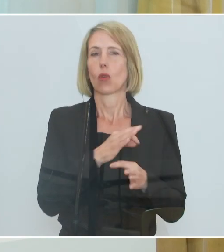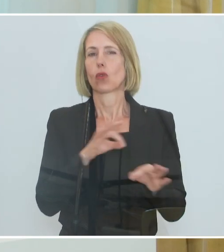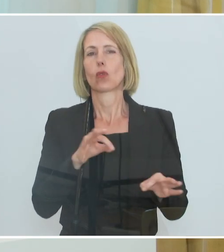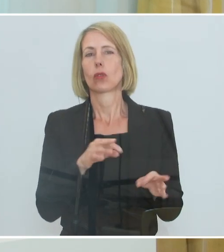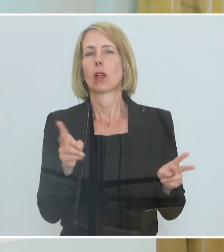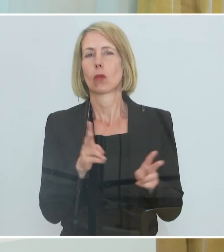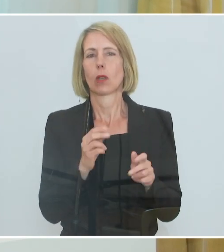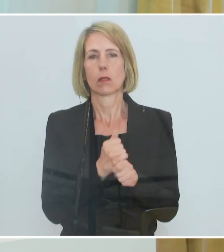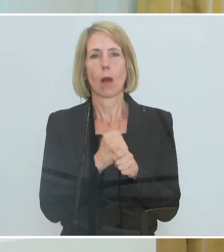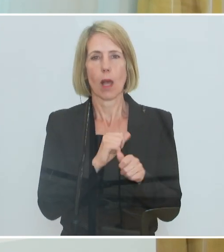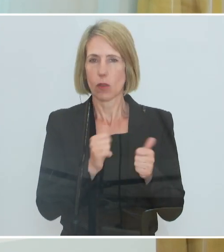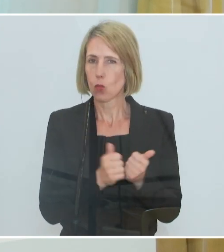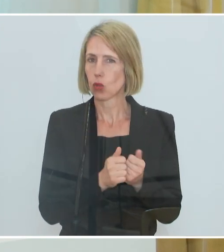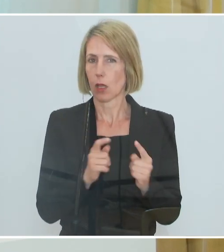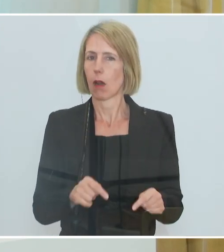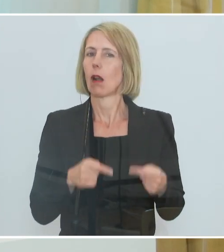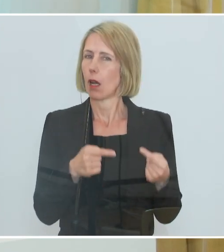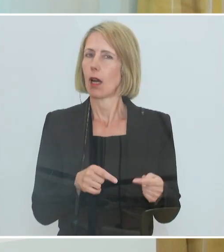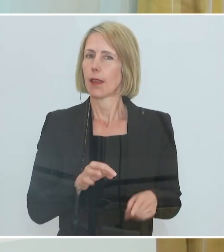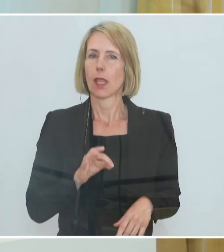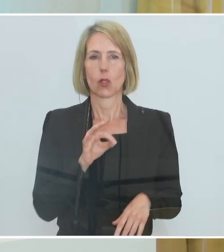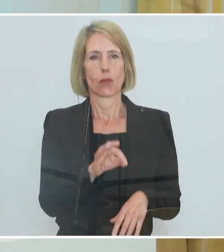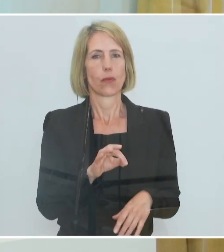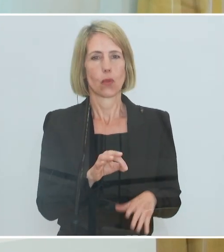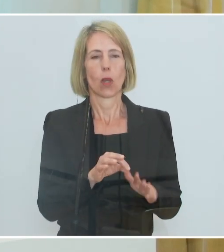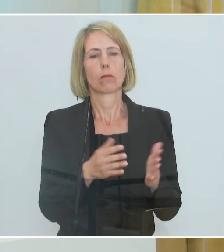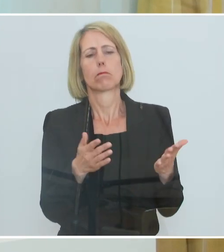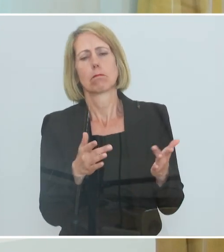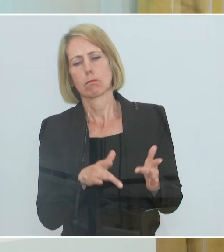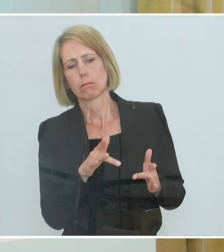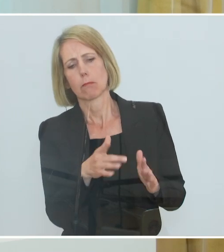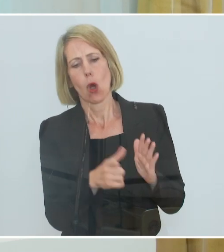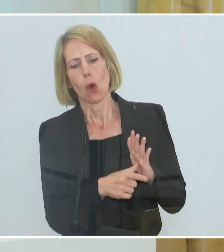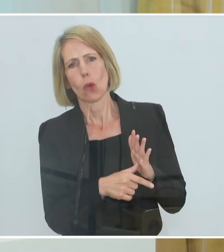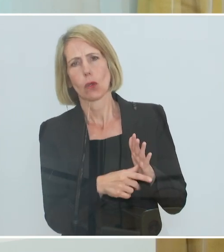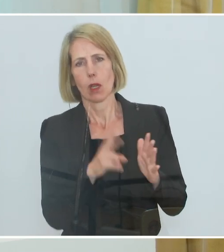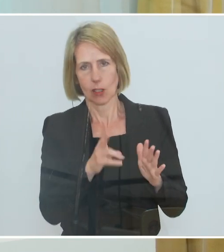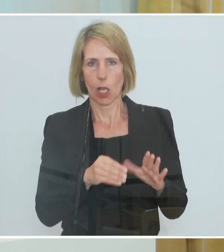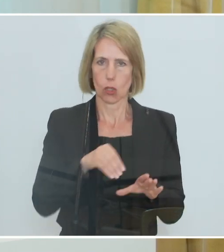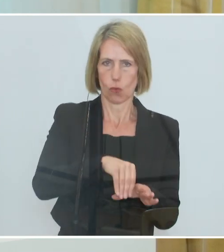Kurzarbeitsmodell, um allfällige Lücken und Schwierigkeiten überbrücken zu können.